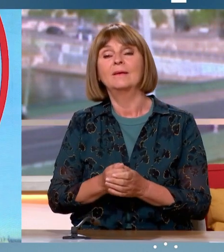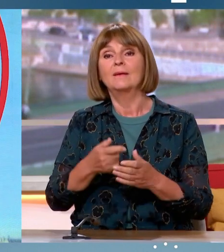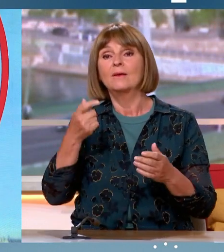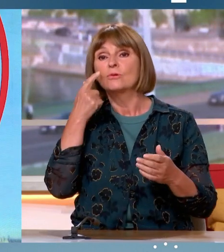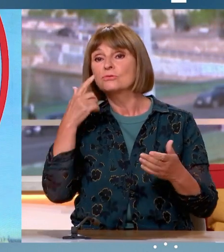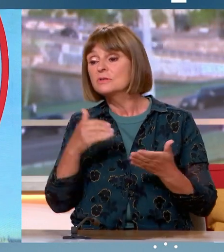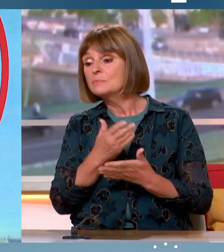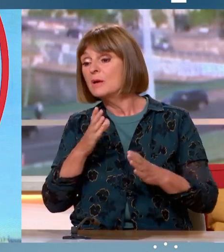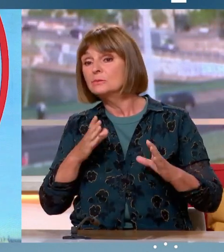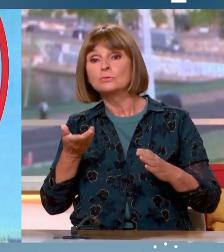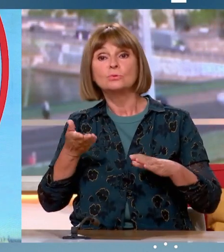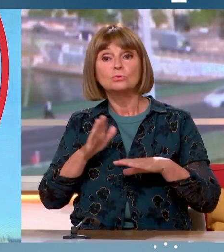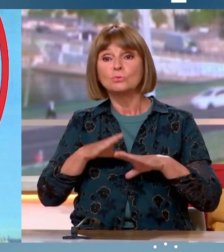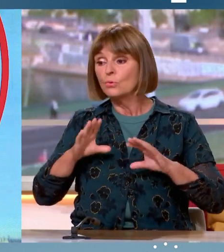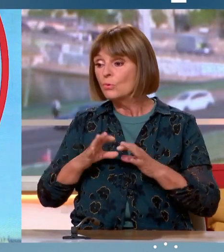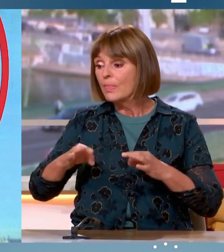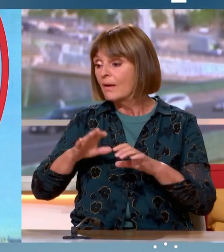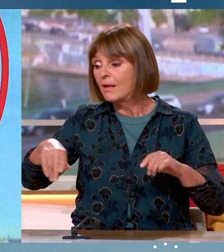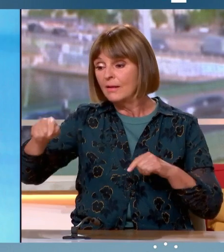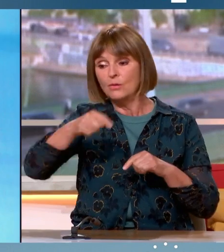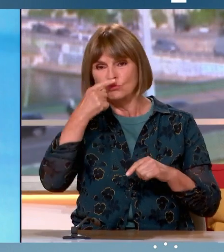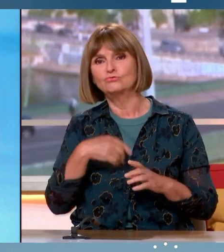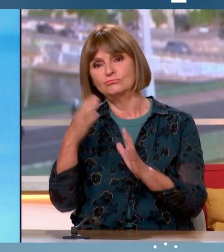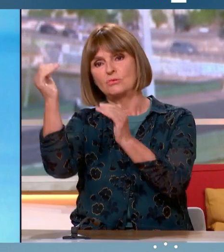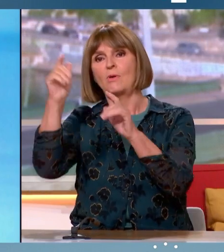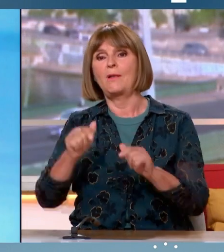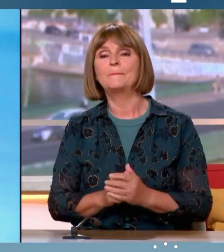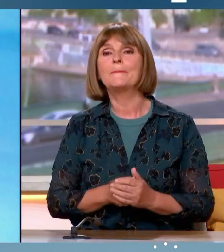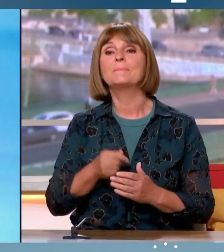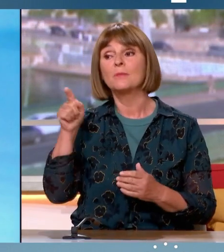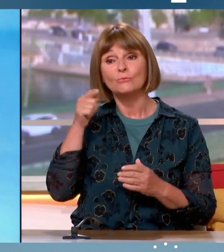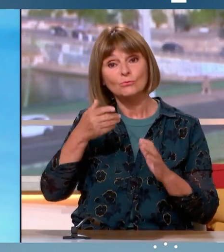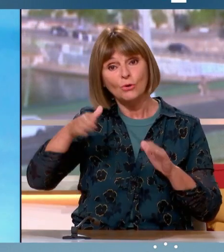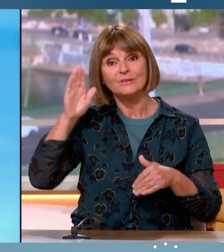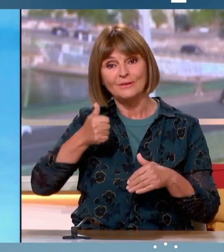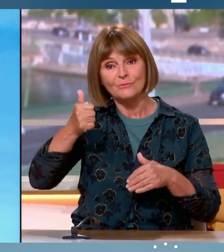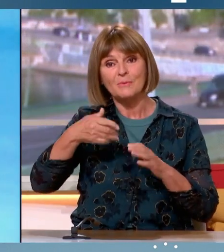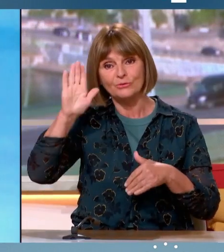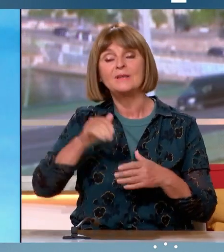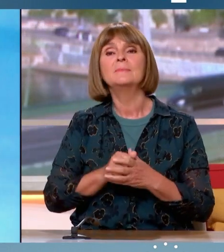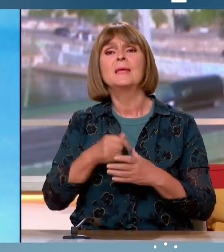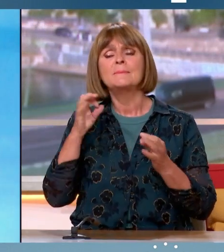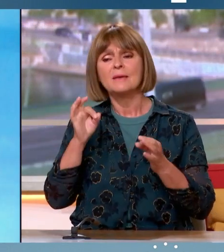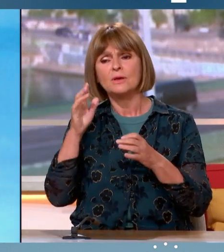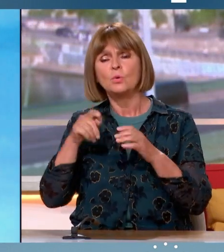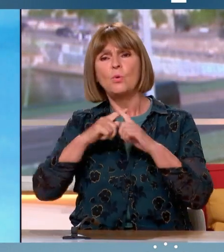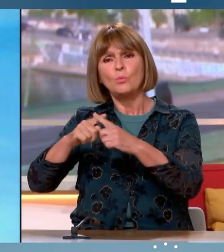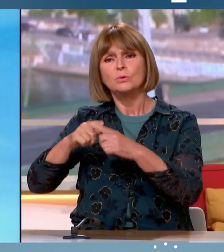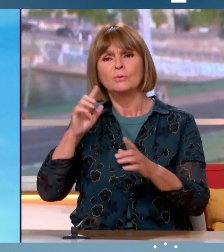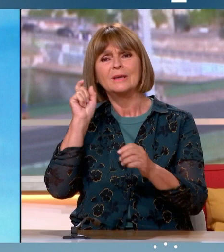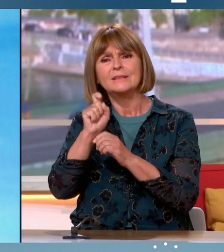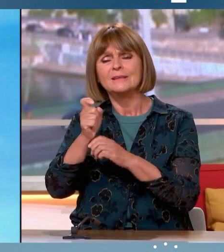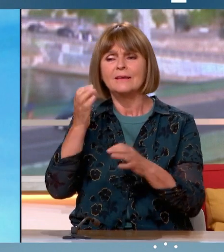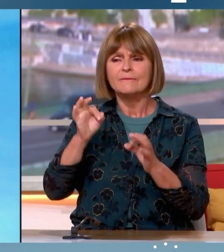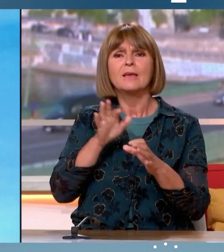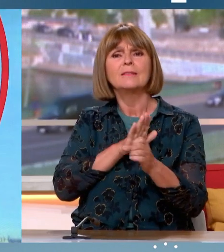raisonnablement optimiste. Oui, puisqu'on rappelle que vous êtes candidat à cette élection. Est-ce que les critiques de l'opposition sur ce déplacement d